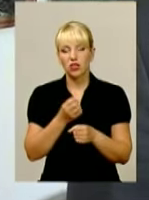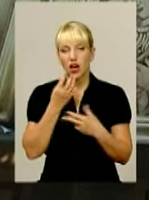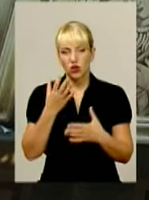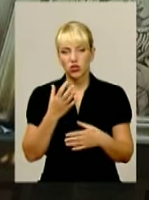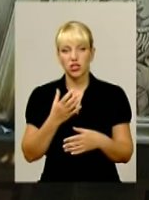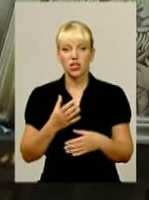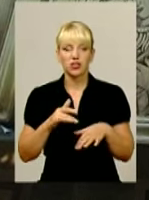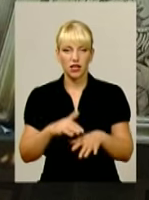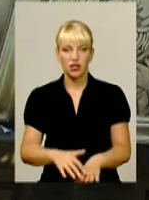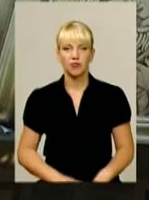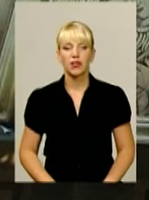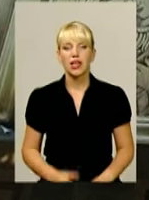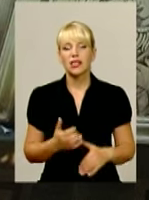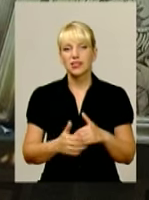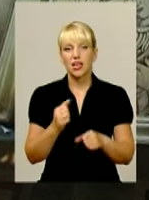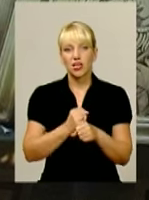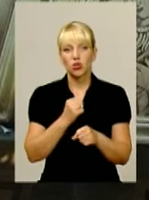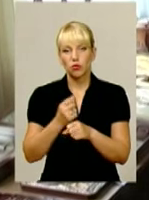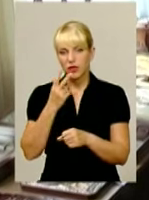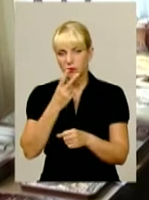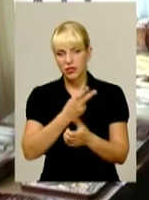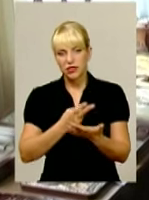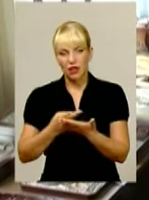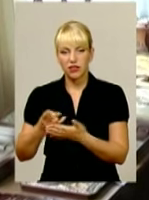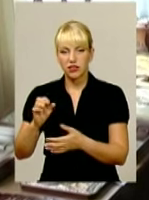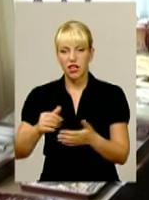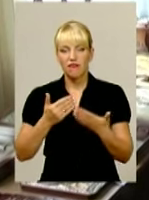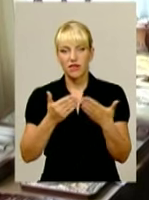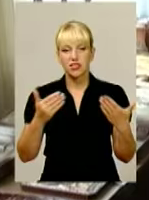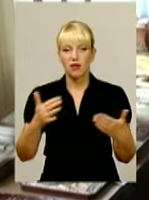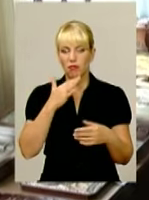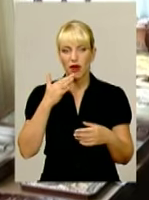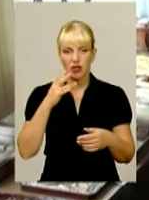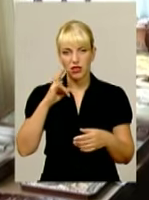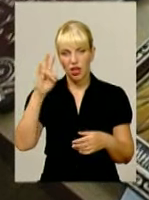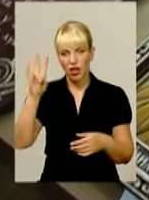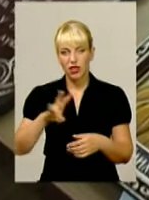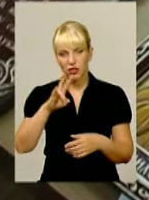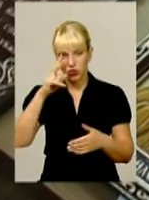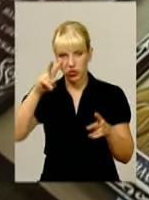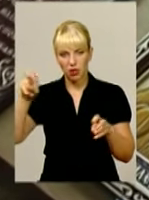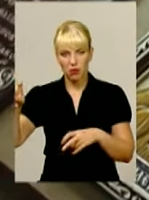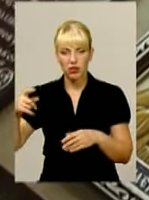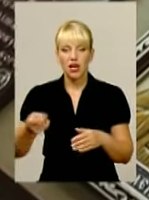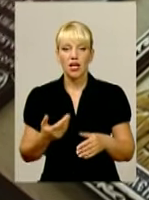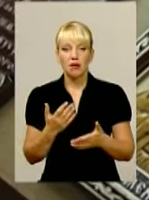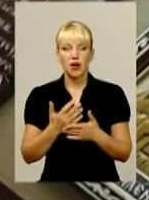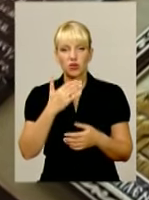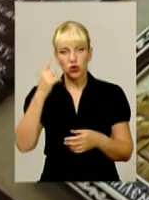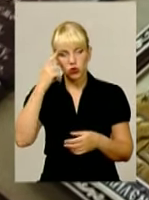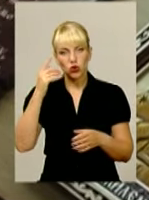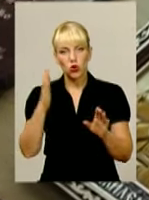справа. Серед робіт, представлених на виставці, багато творів на релігійну тематику. Приходить на думку доля